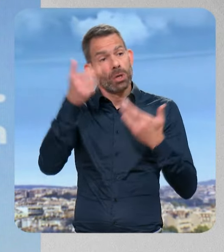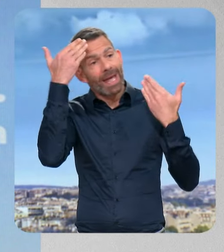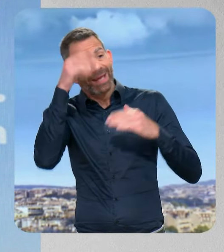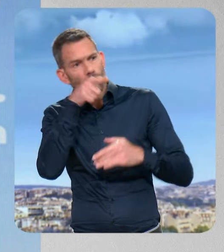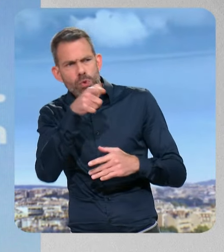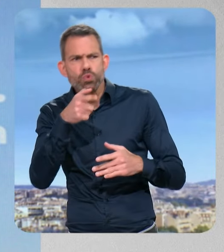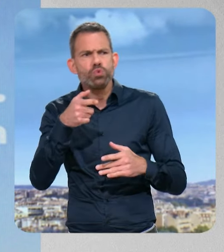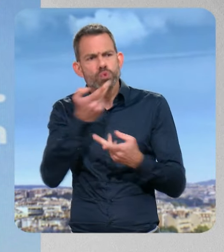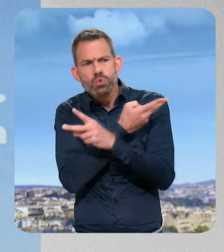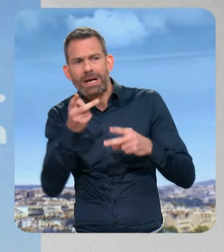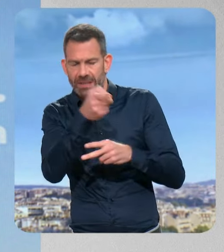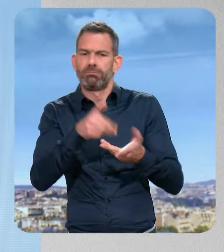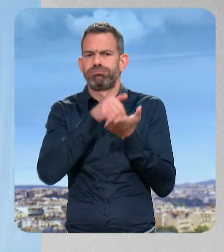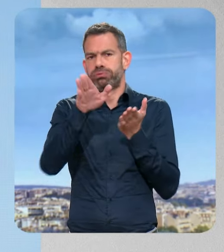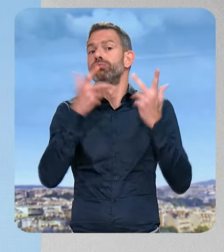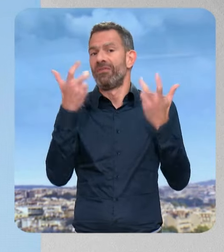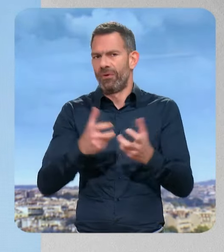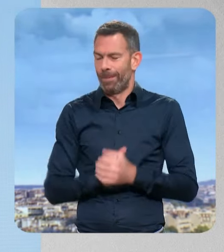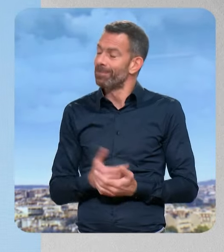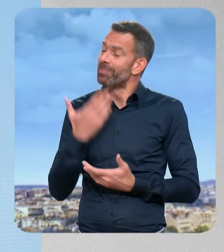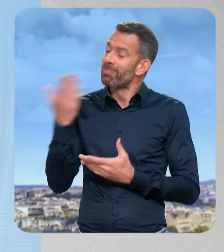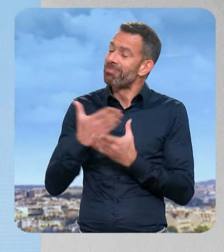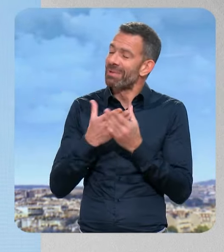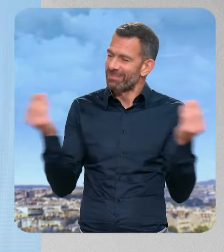présentent une menace pour l'ordre public. Merci beaucoup, Nicolas D'Aragon.'était vous.